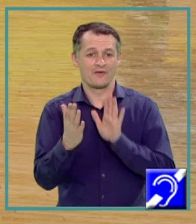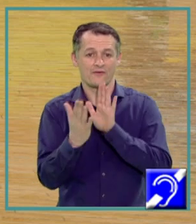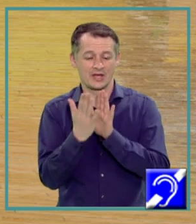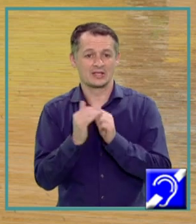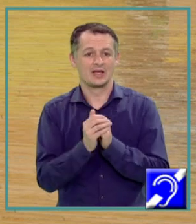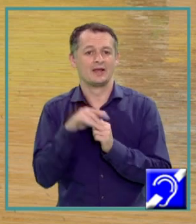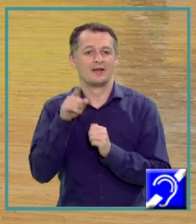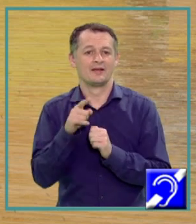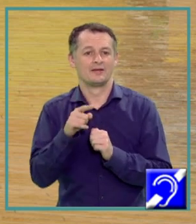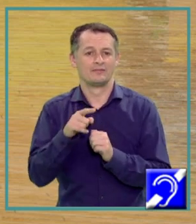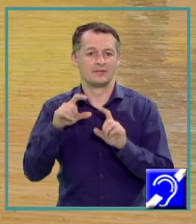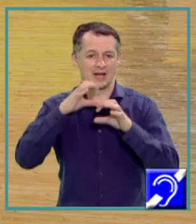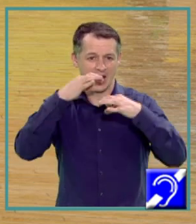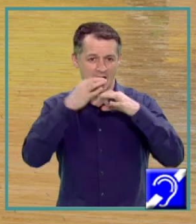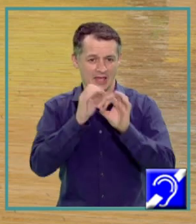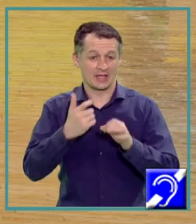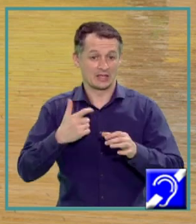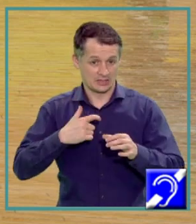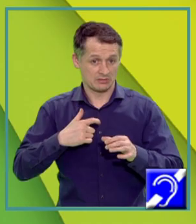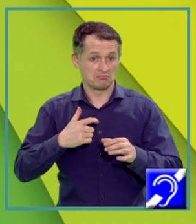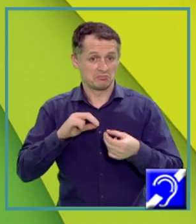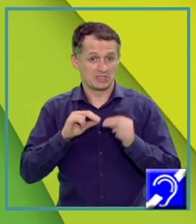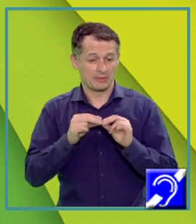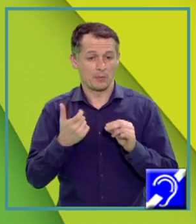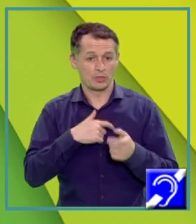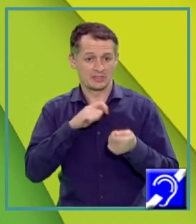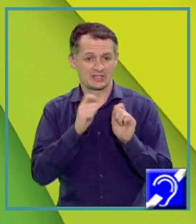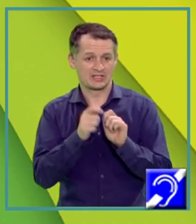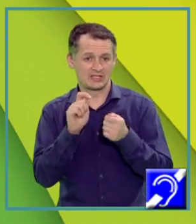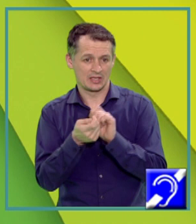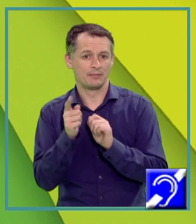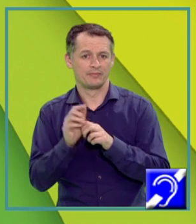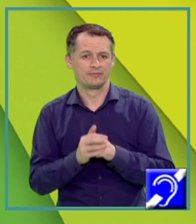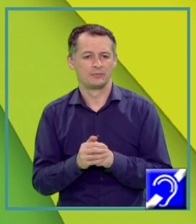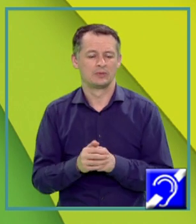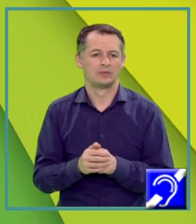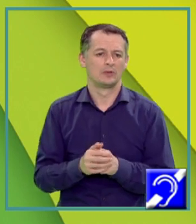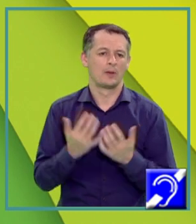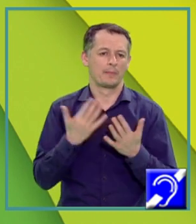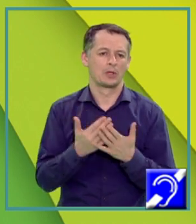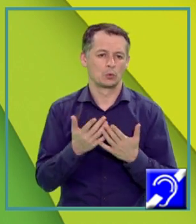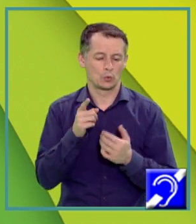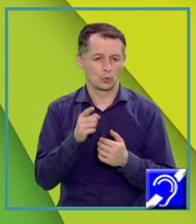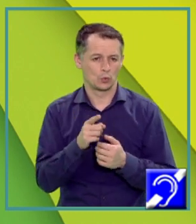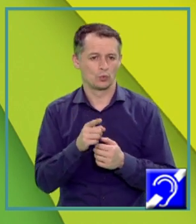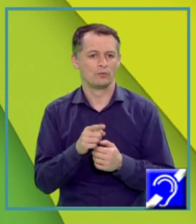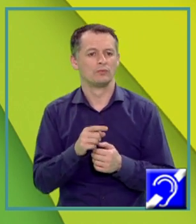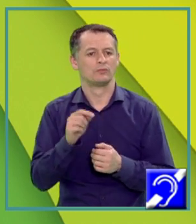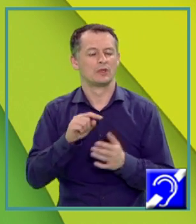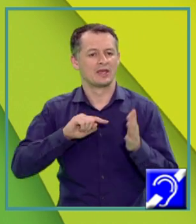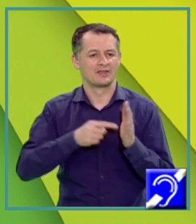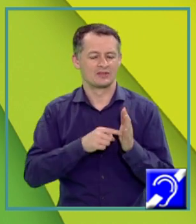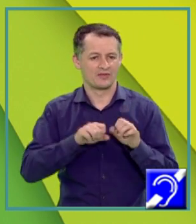putem să facem înlocuirile numerice Observați, înlocuim valoarea pentru indicele de refracție absolut